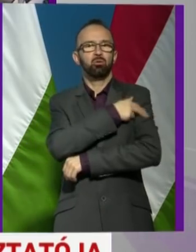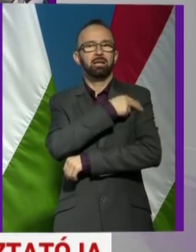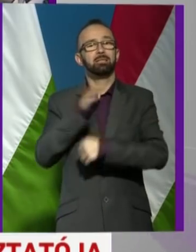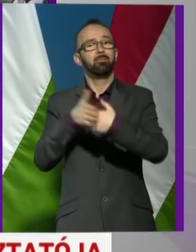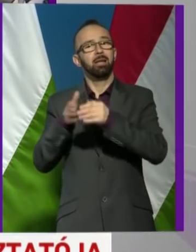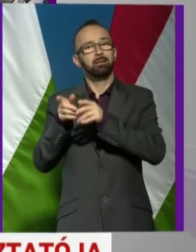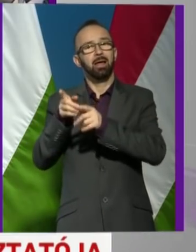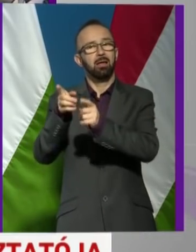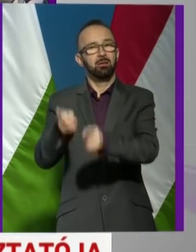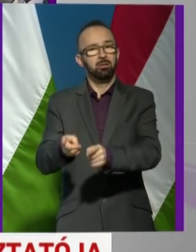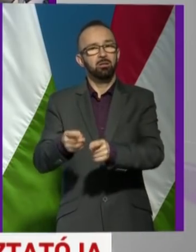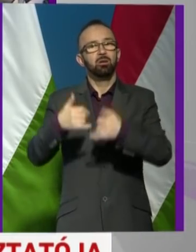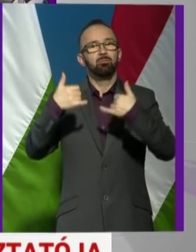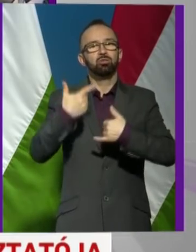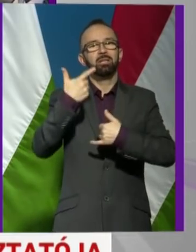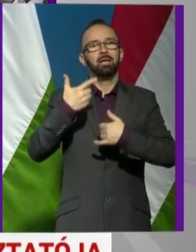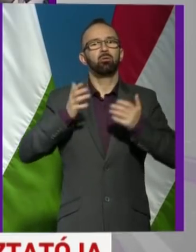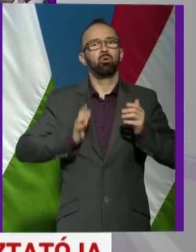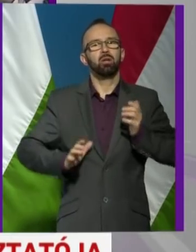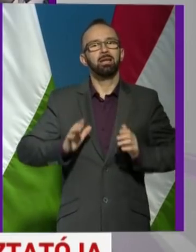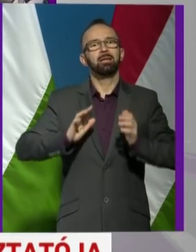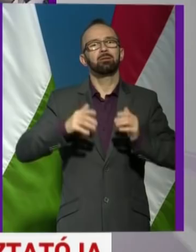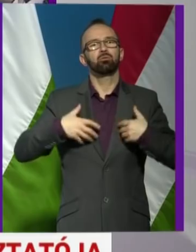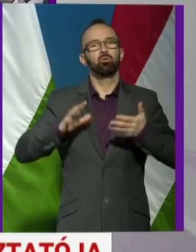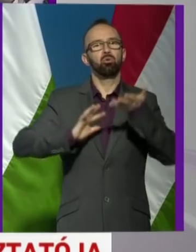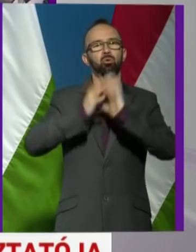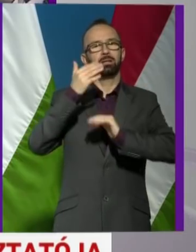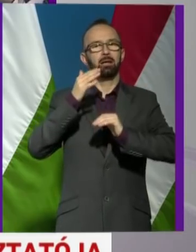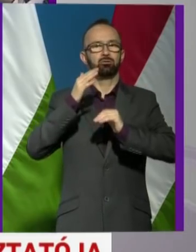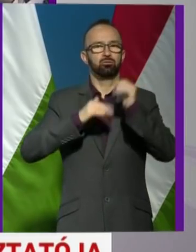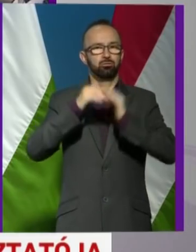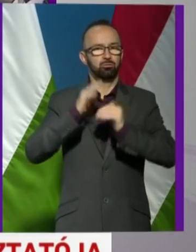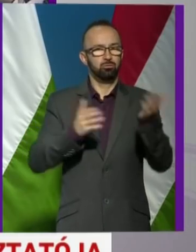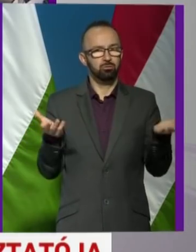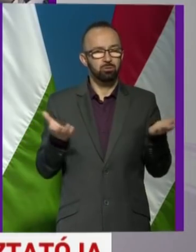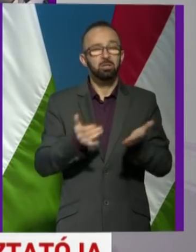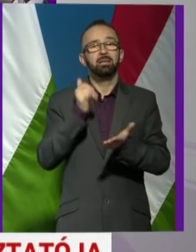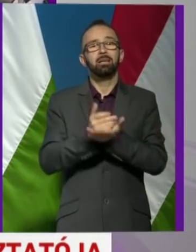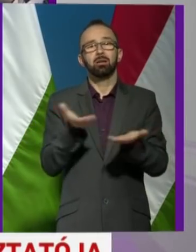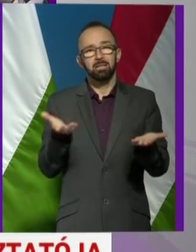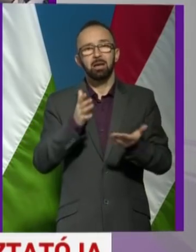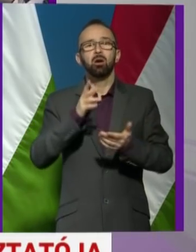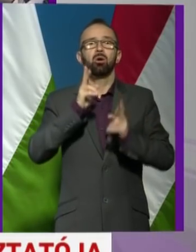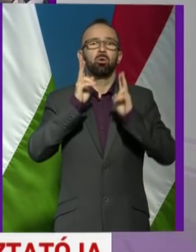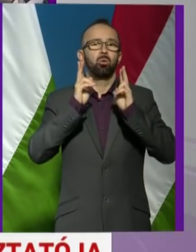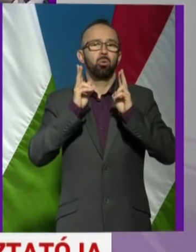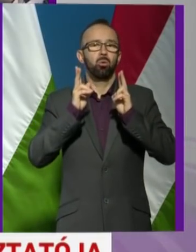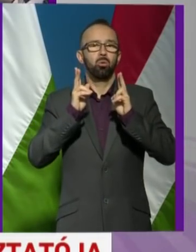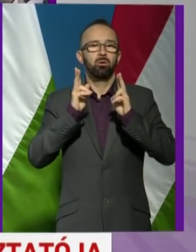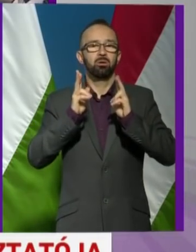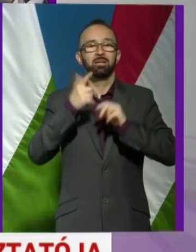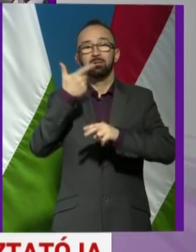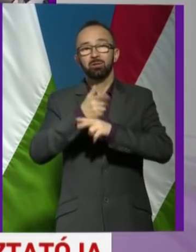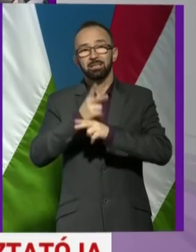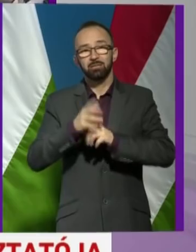mellette, őt most két oldali tüdőgyulladással kezelik. A másik téma pedig az, hogy igaz-e, hogy miután az egyik... Két